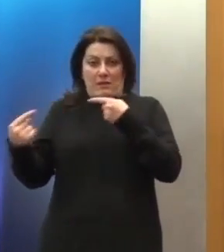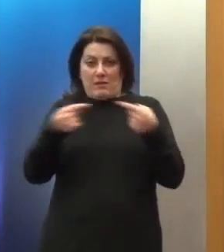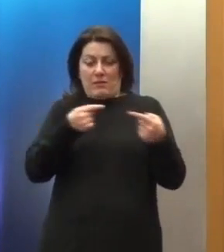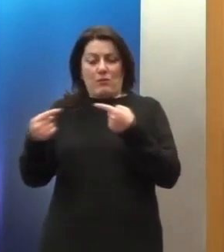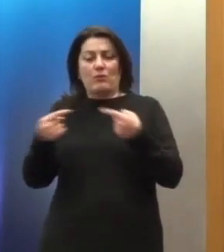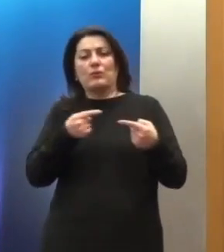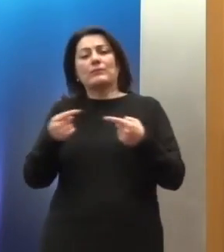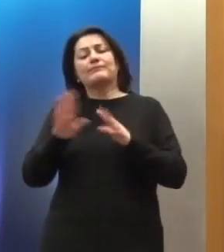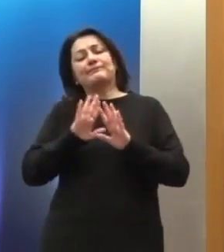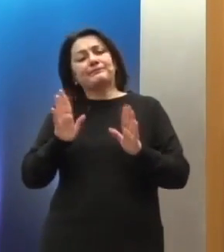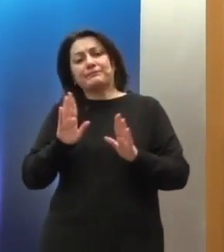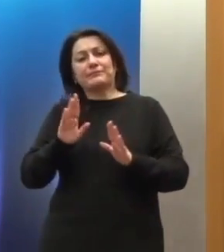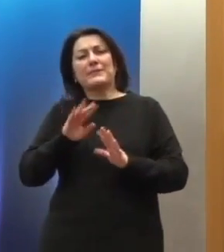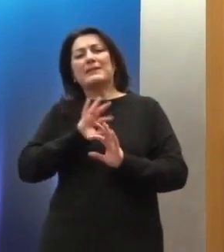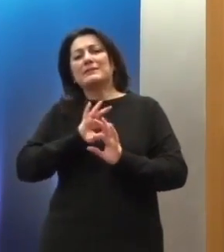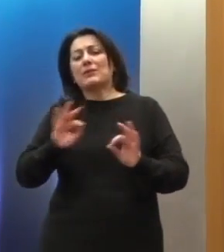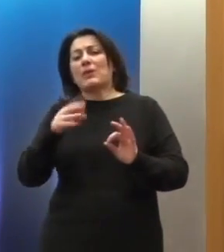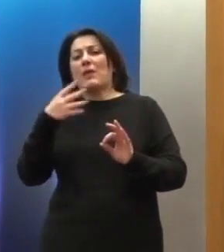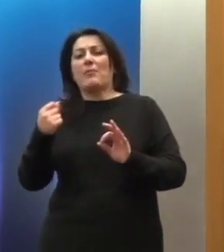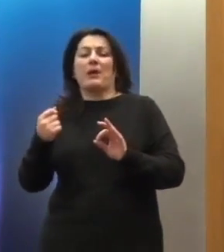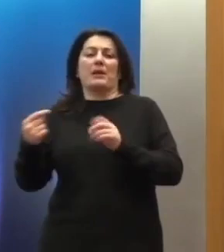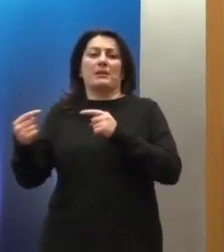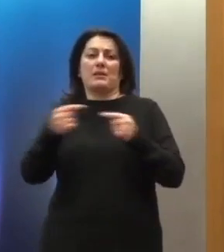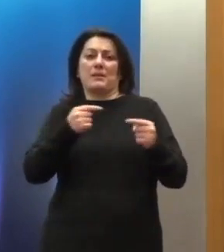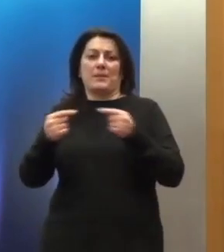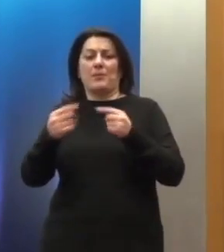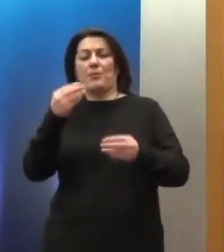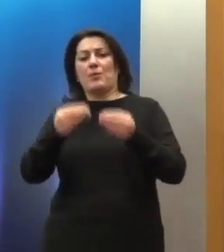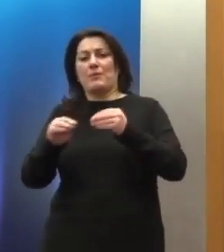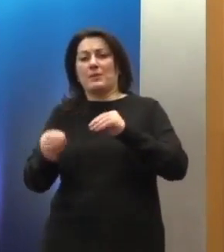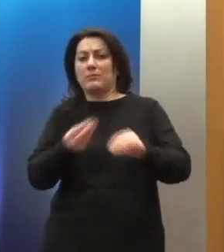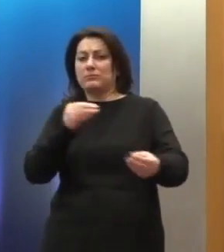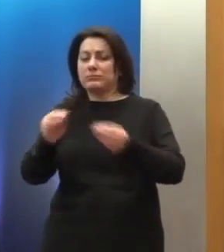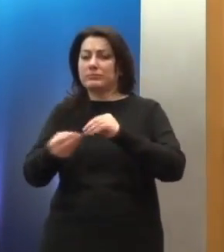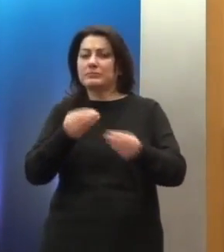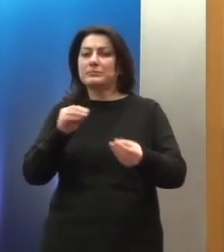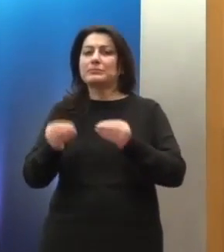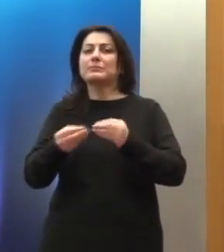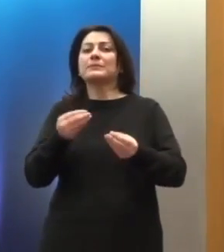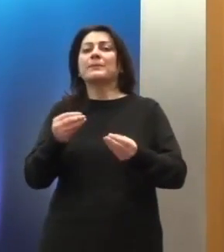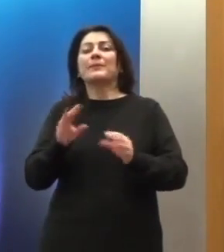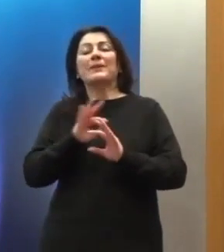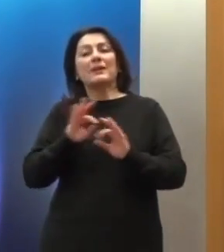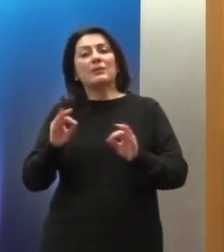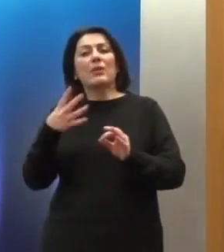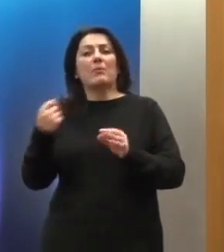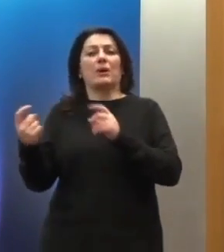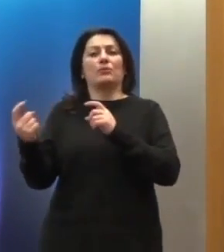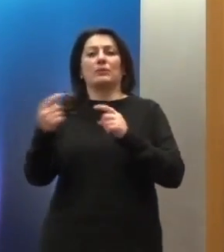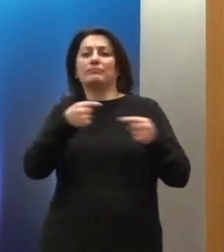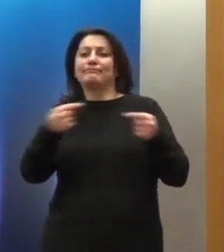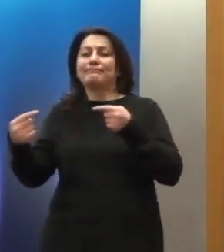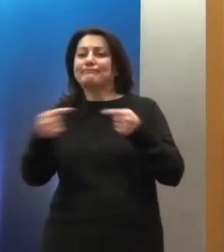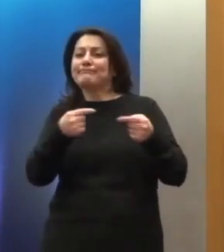δεν υπάρχουν νέα ζητήματα τα οποία θα προκύψουν, και ότι δεν θα υπάρξουν κυρίως τριβές όσον αφορά